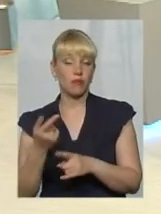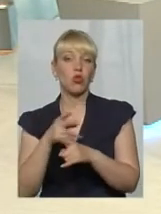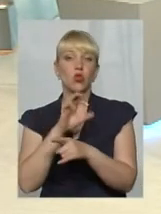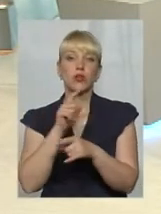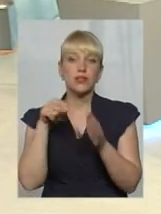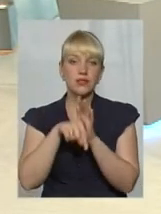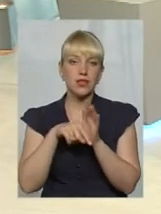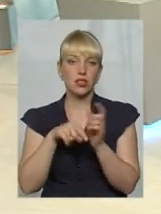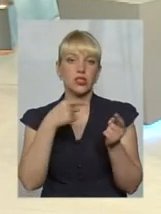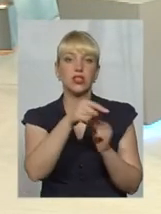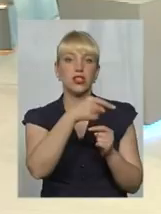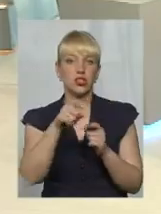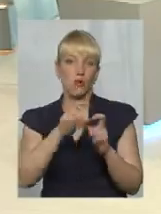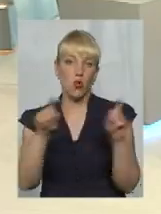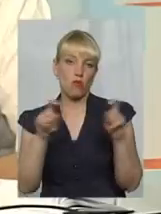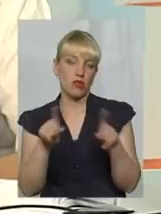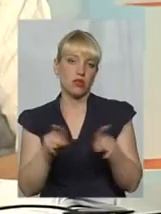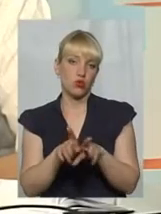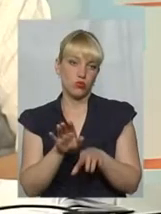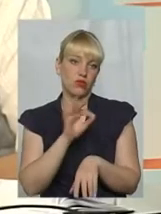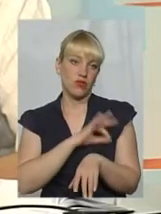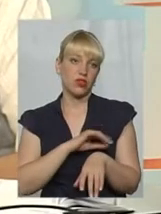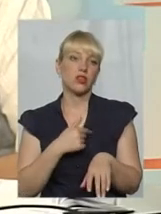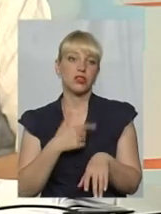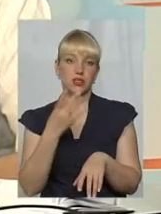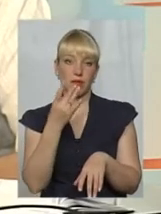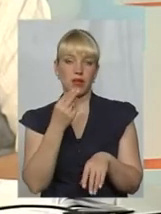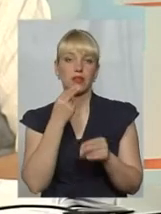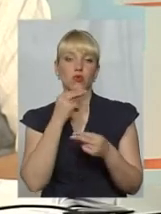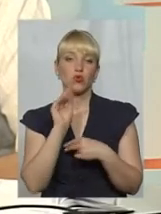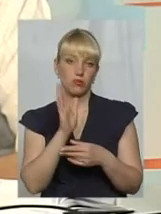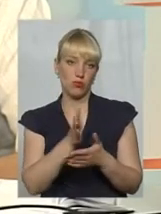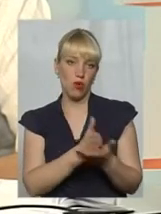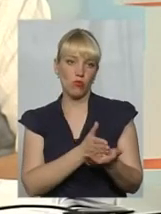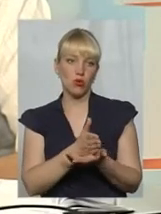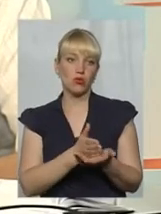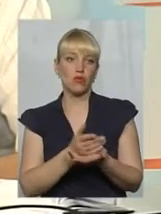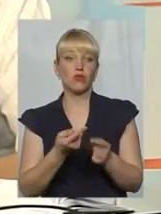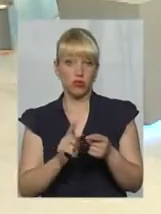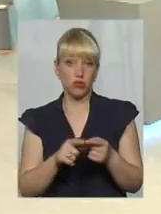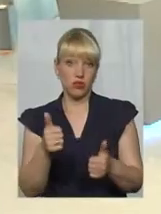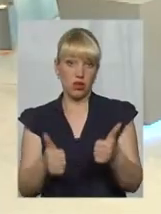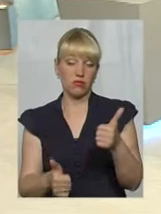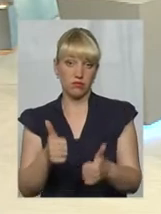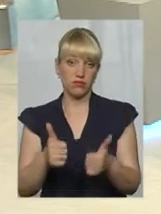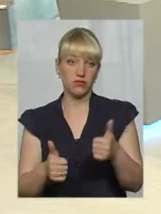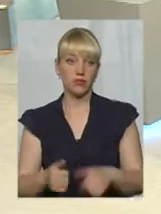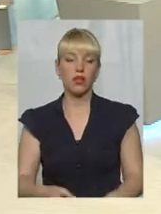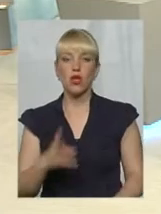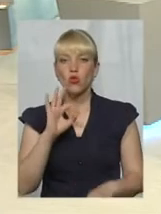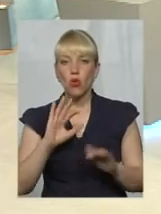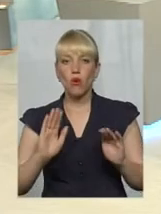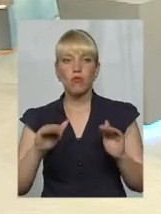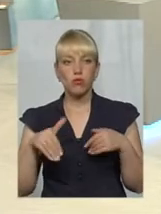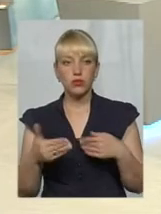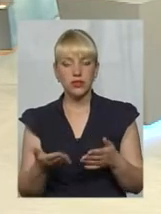якимось маленьким компаніям, які скажуть, ми теж за 5 гривень будемо ще краще будемо обслуговувати. Це і є суть ринку. Але ж пропозиції будуть, я